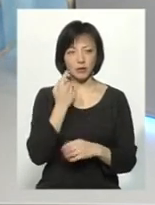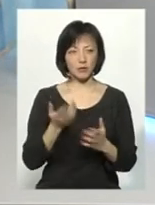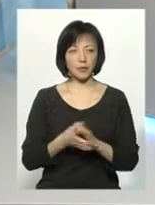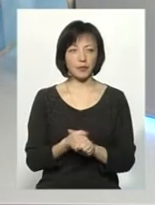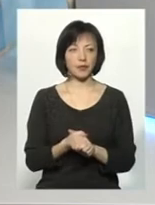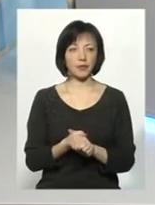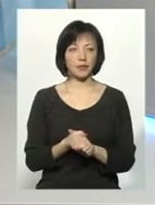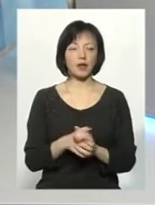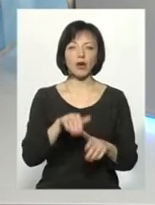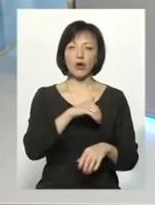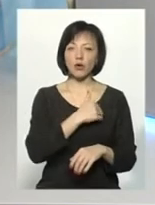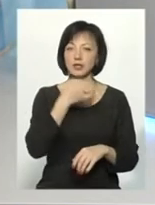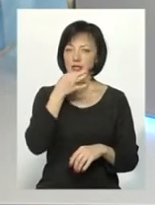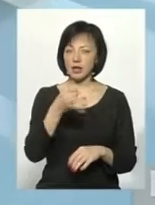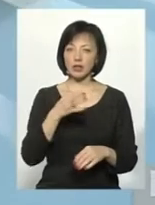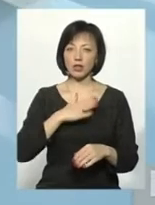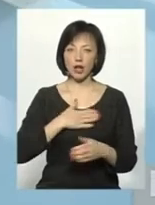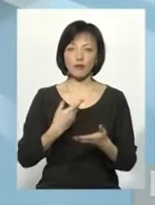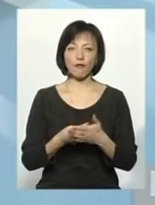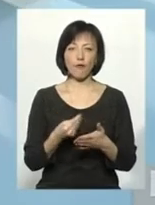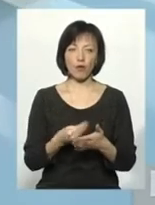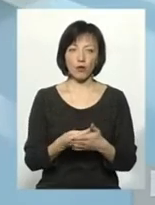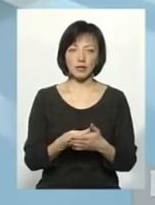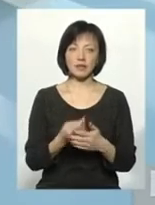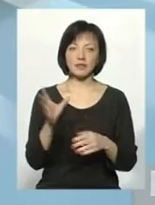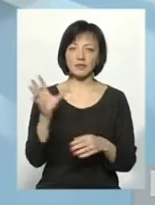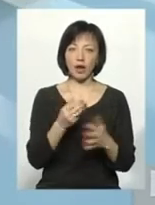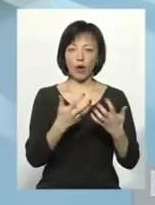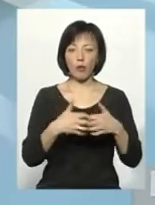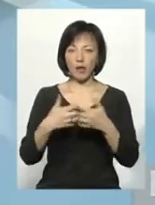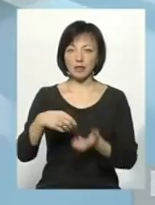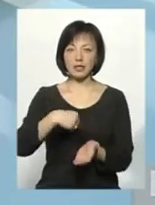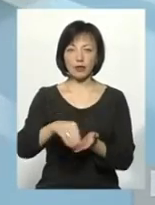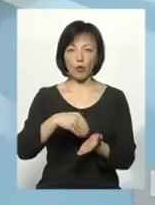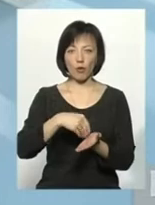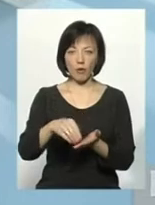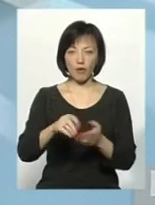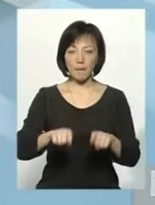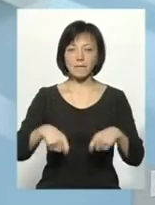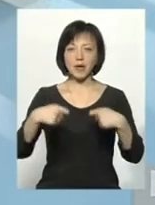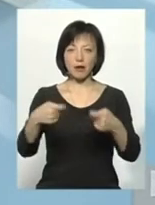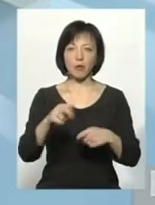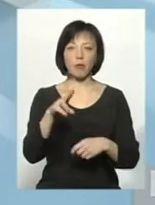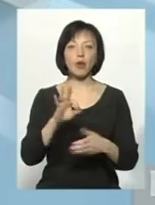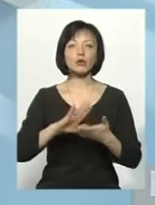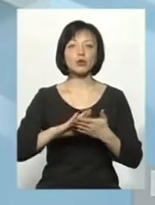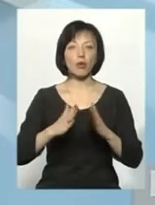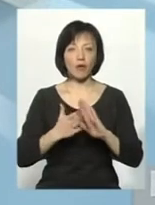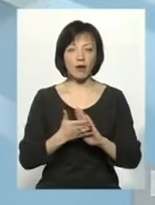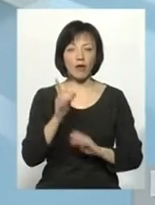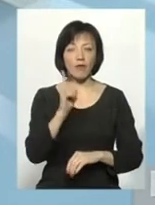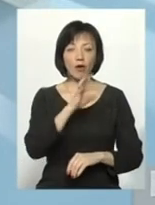бувало. Хочу сказати, що фонд «Серце до серця» – це обладнання, яке закуповує, передає по договору в